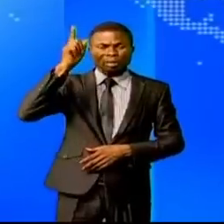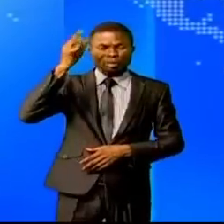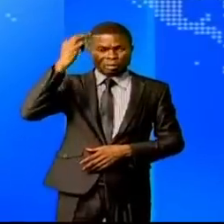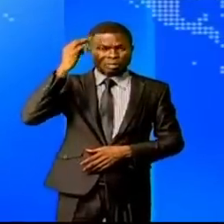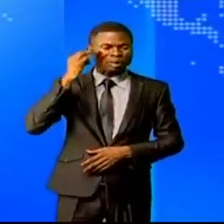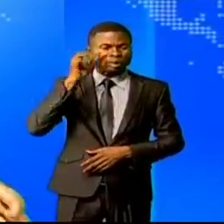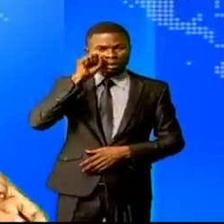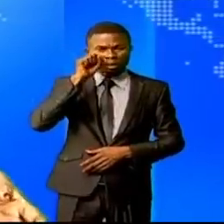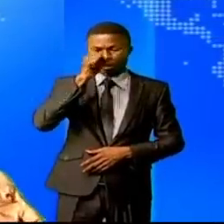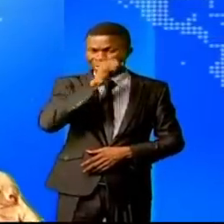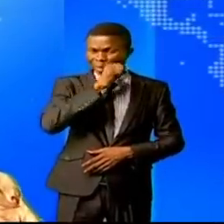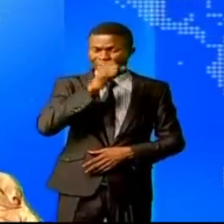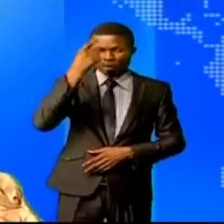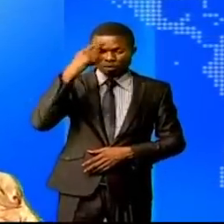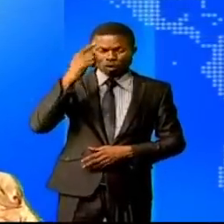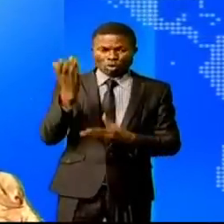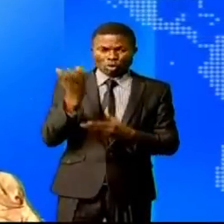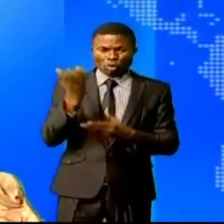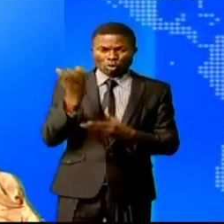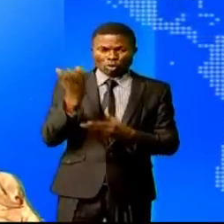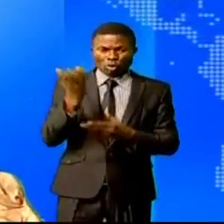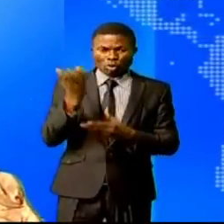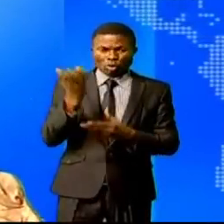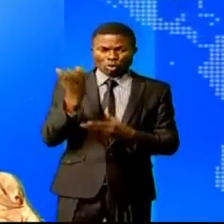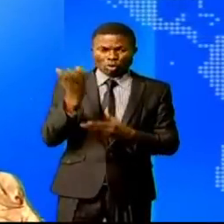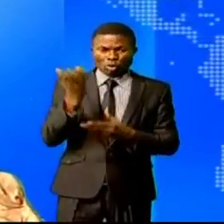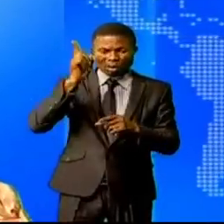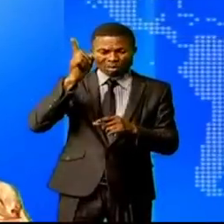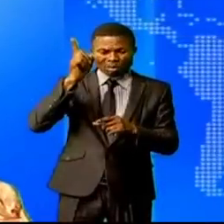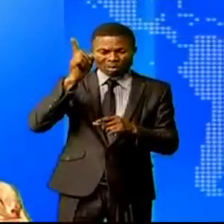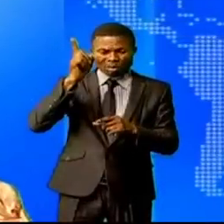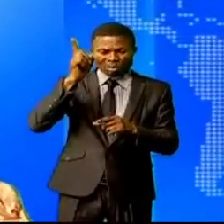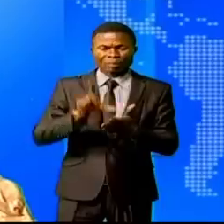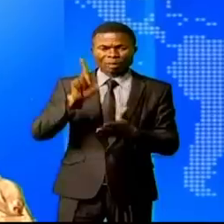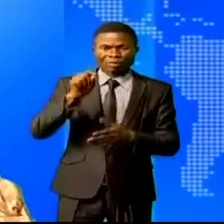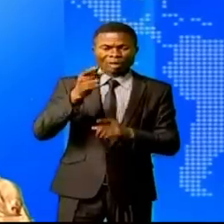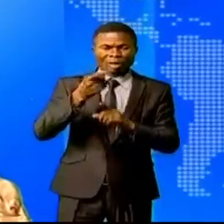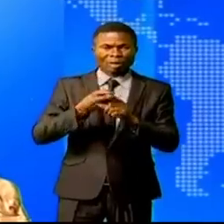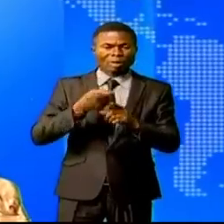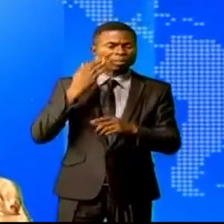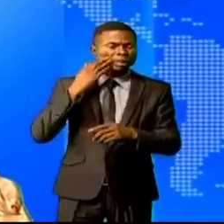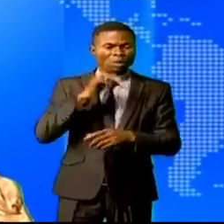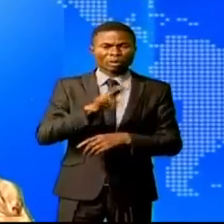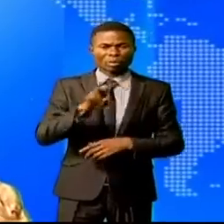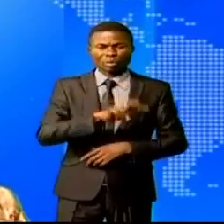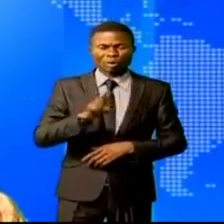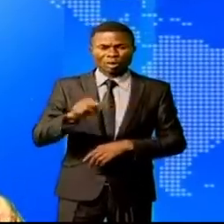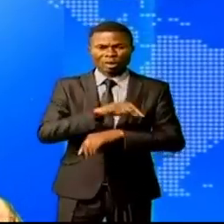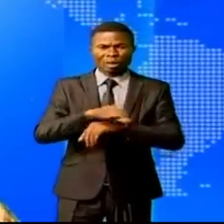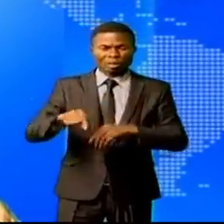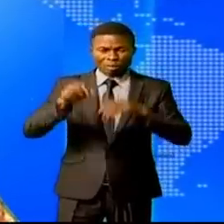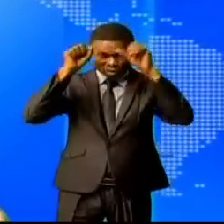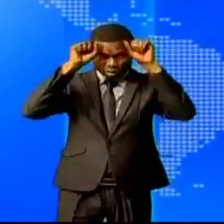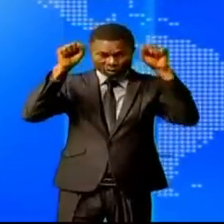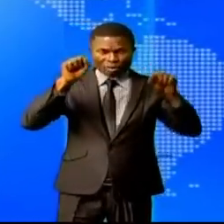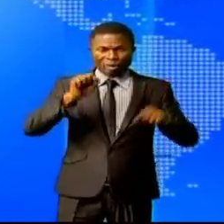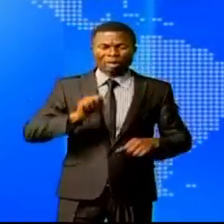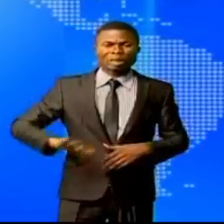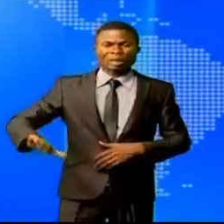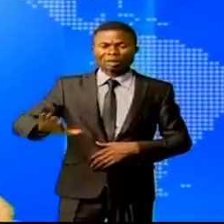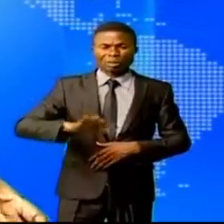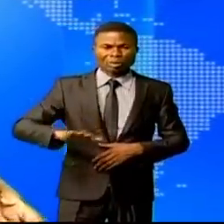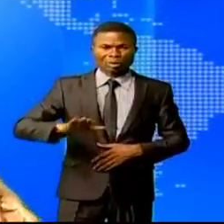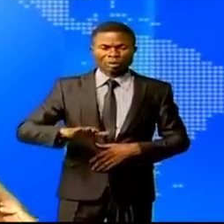ministre, pour copie certifiée conforme à l'original, le 20 mai 2022, le cabinet du président de la République,